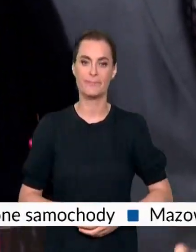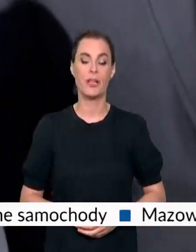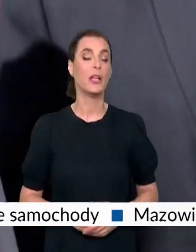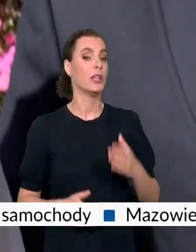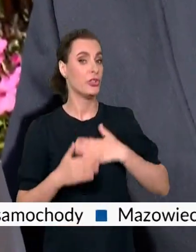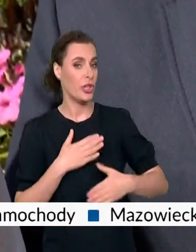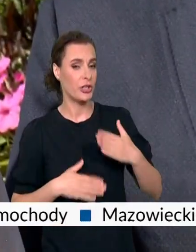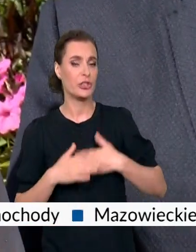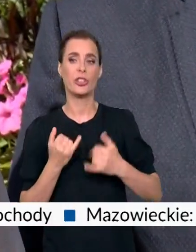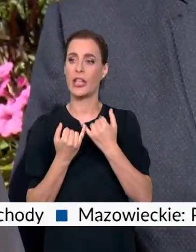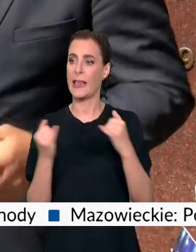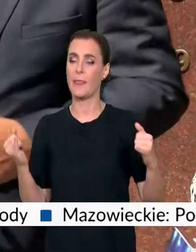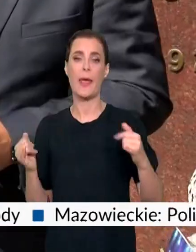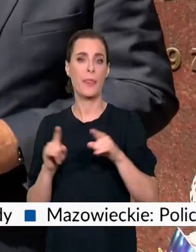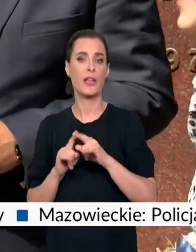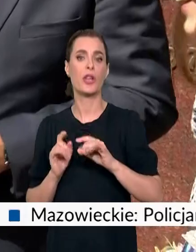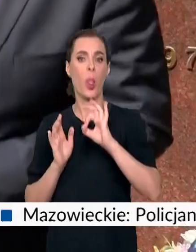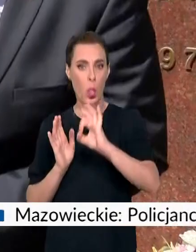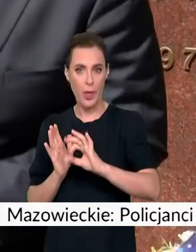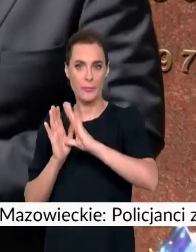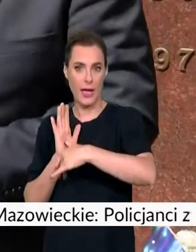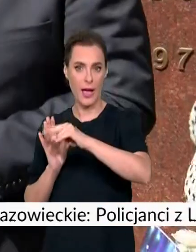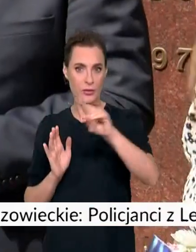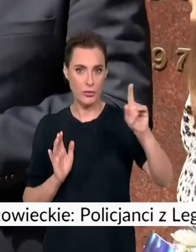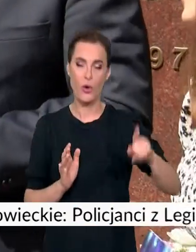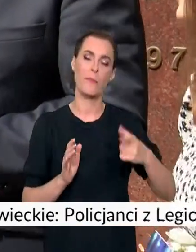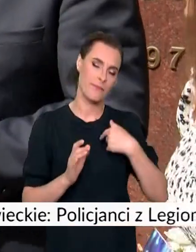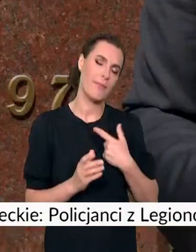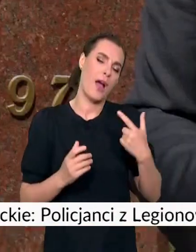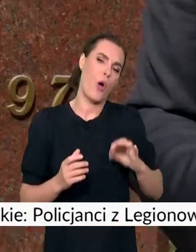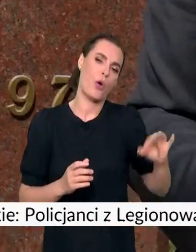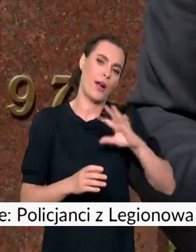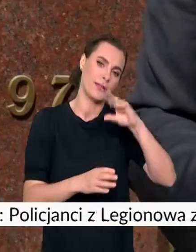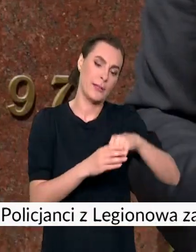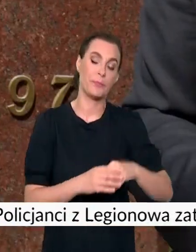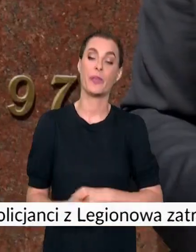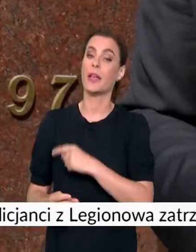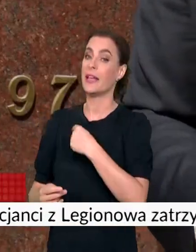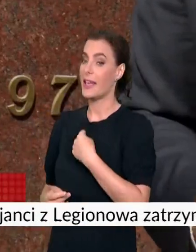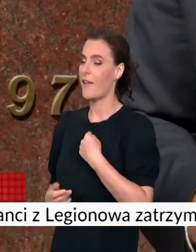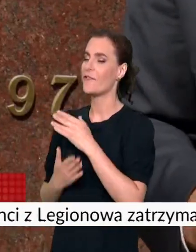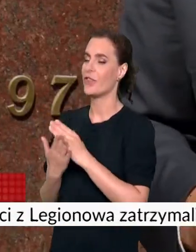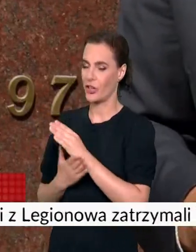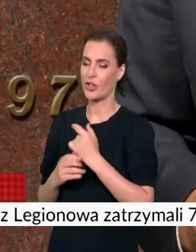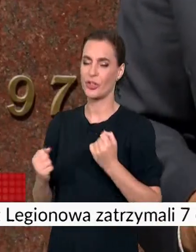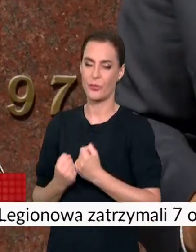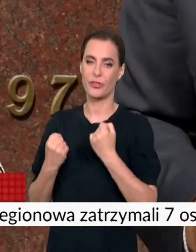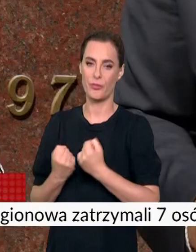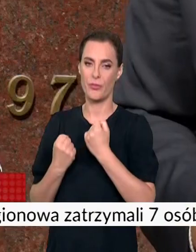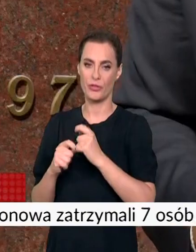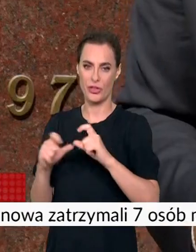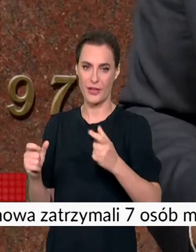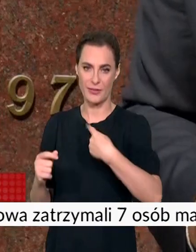osoby z mniejszych miejscowości mają szansę brać udział w takich inicjatywach. Wierzę, że to będzie bardzo inspirujący i motywujący czas.